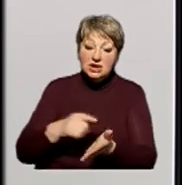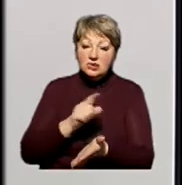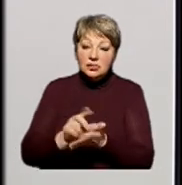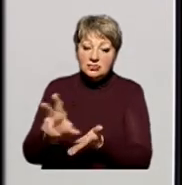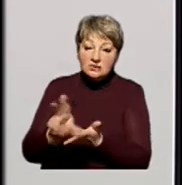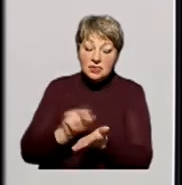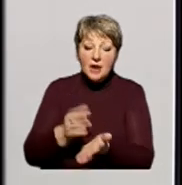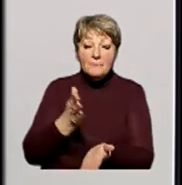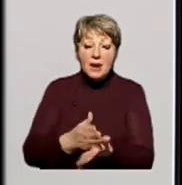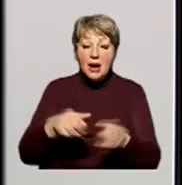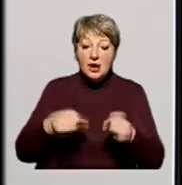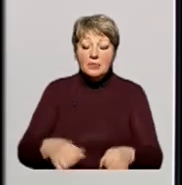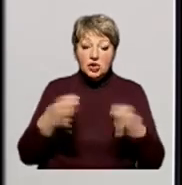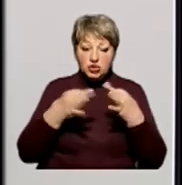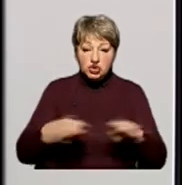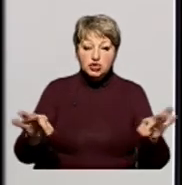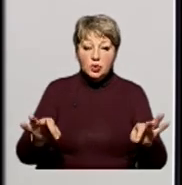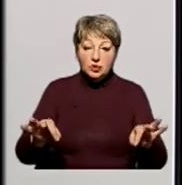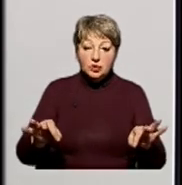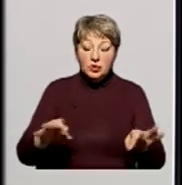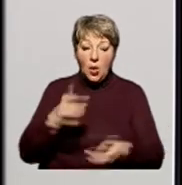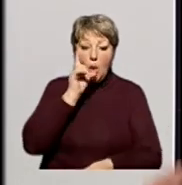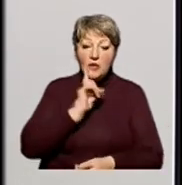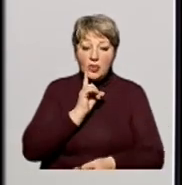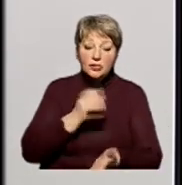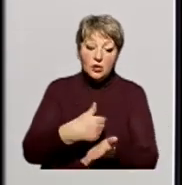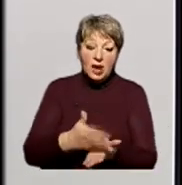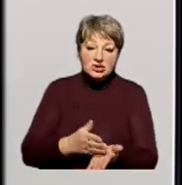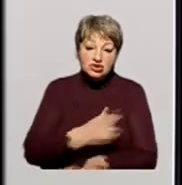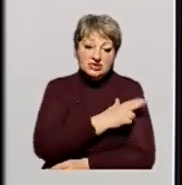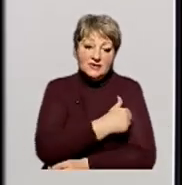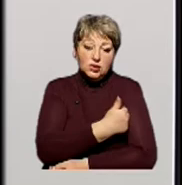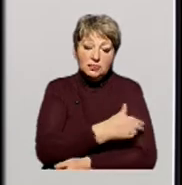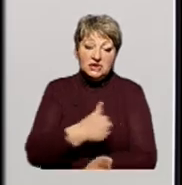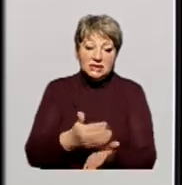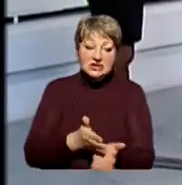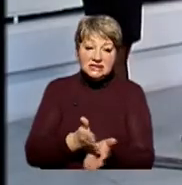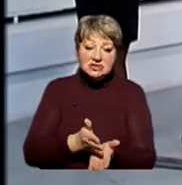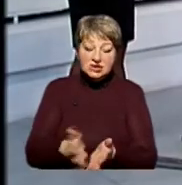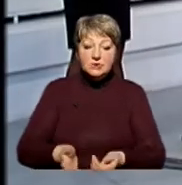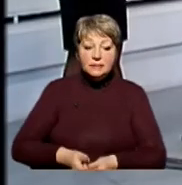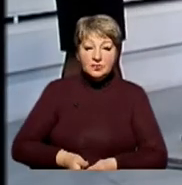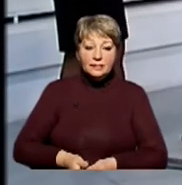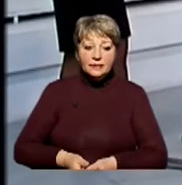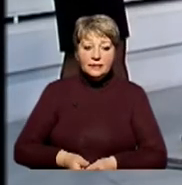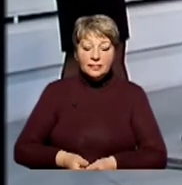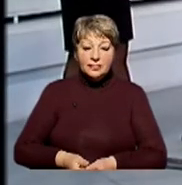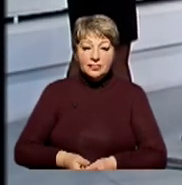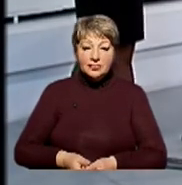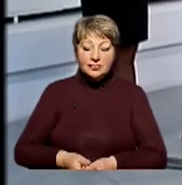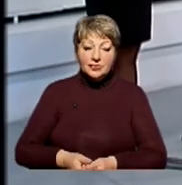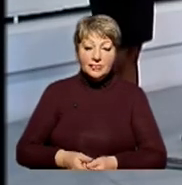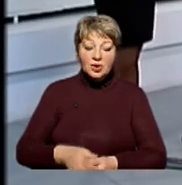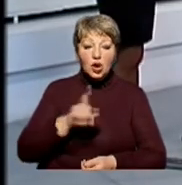Українець має мати право на доступну, комфортну і якісну медицину. Дякую. І остання рубрика